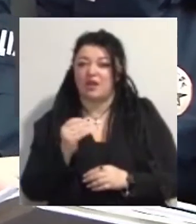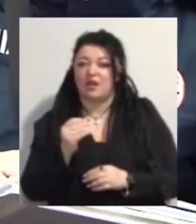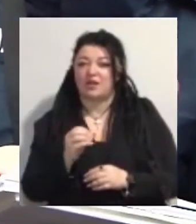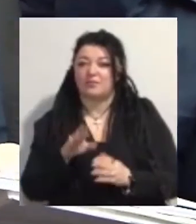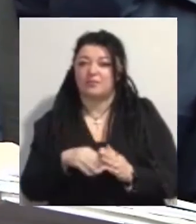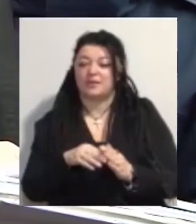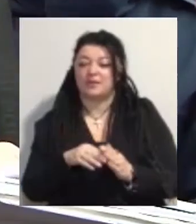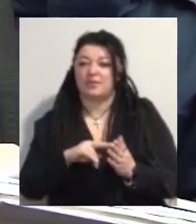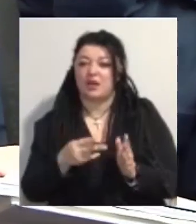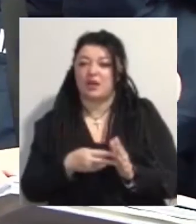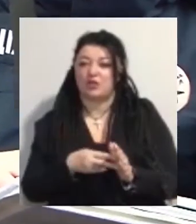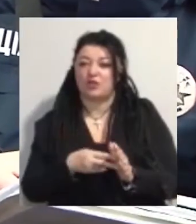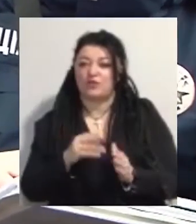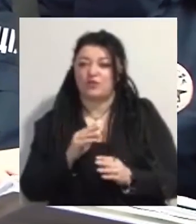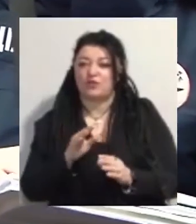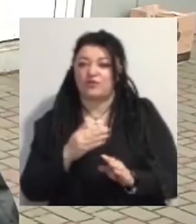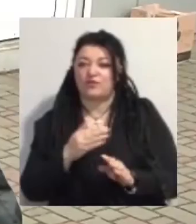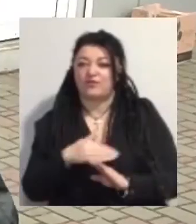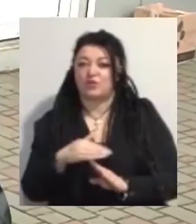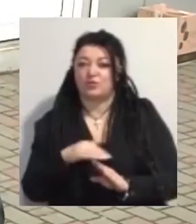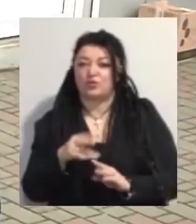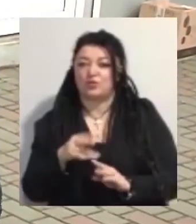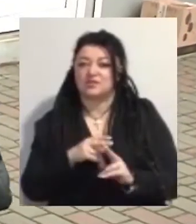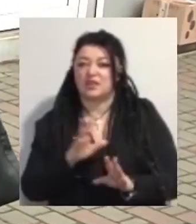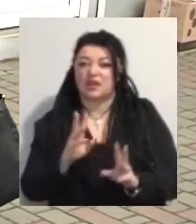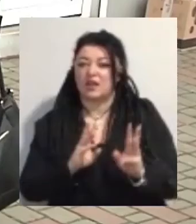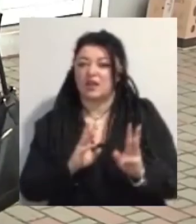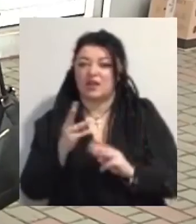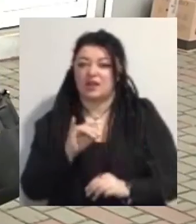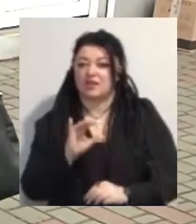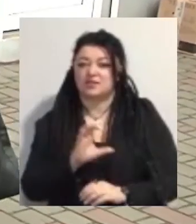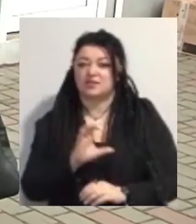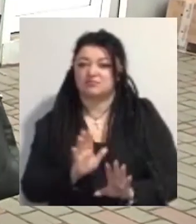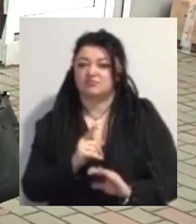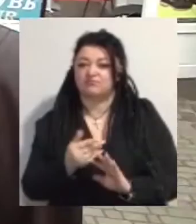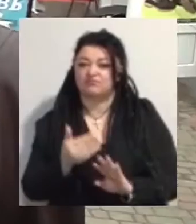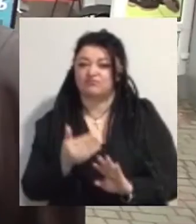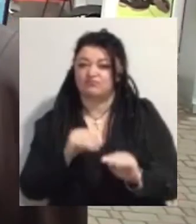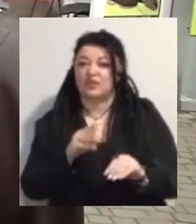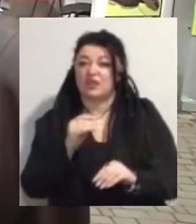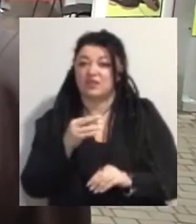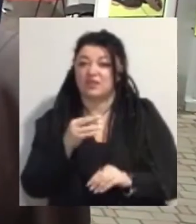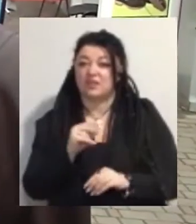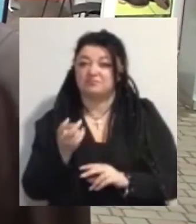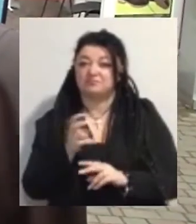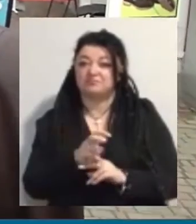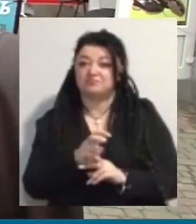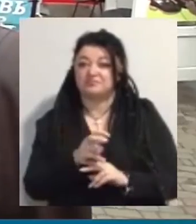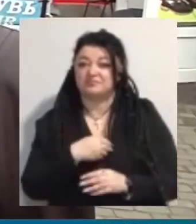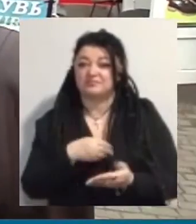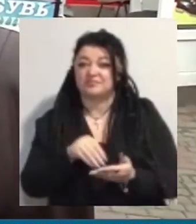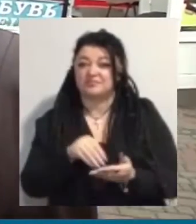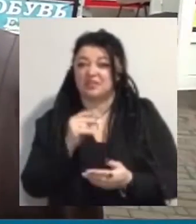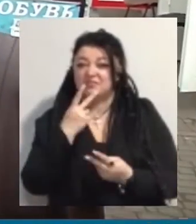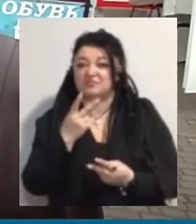виробку лісу. Це не ліс. Тетяна на ринок прийшла придбати ялинку. Каже, на наявність чіпу не звертає увагу.